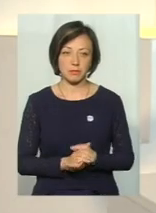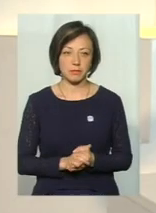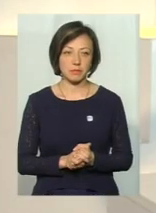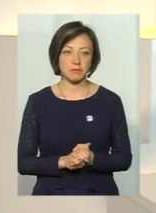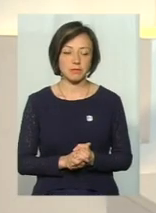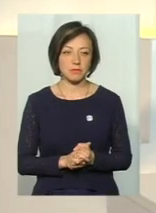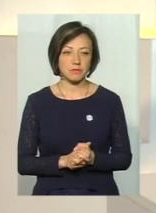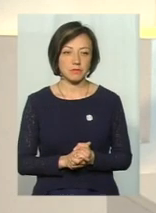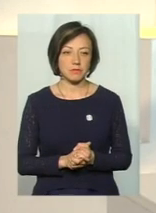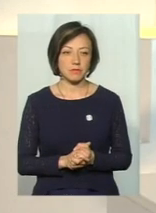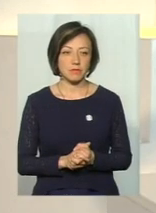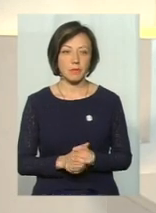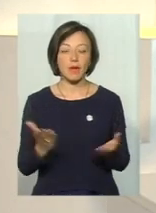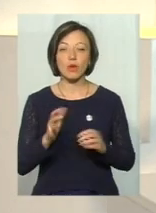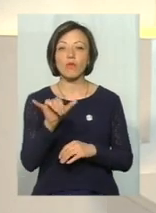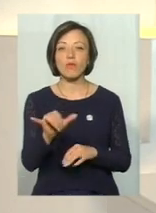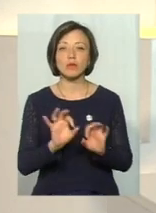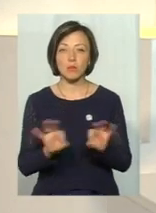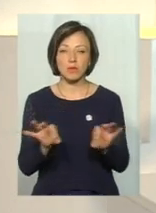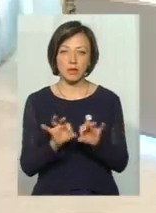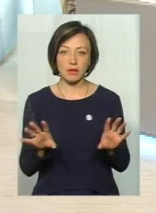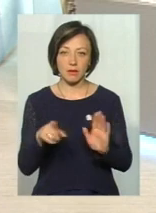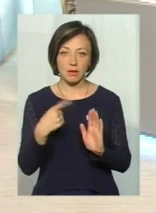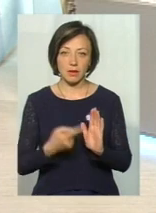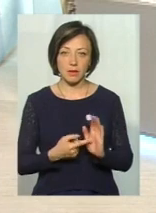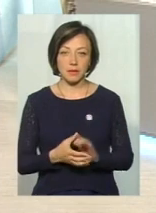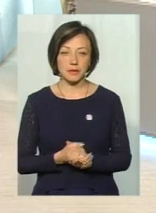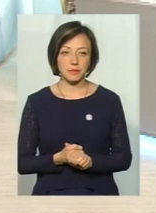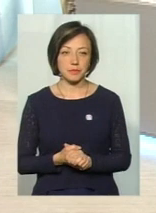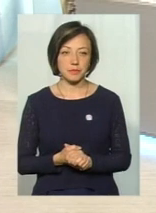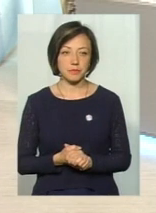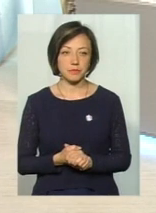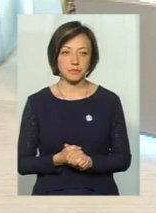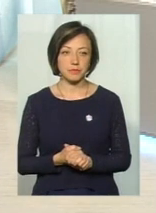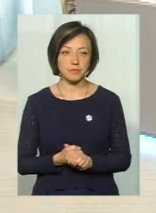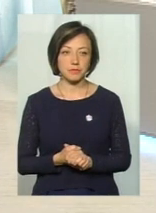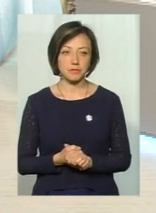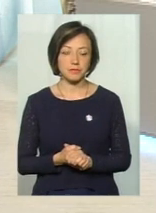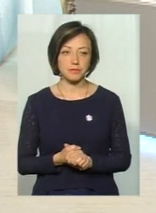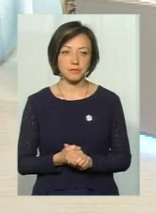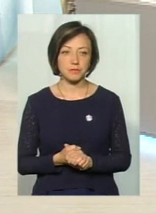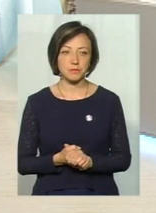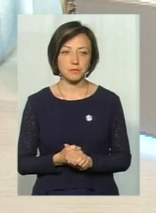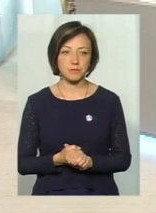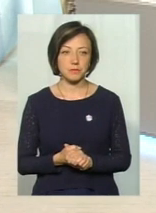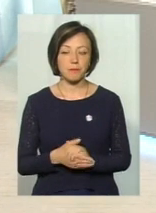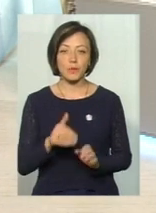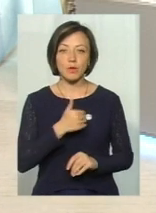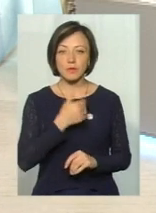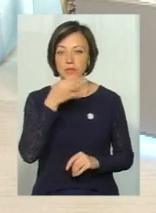Отож, Павло Валентин, які у вас будуть коментарі? Ну, відносно цього я хотів би сказати те, що, по-перше,